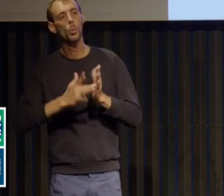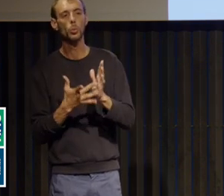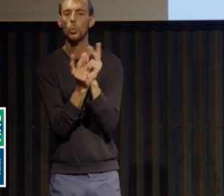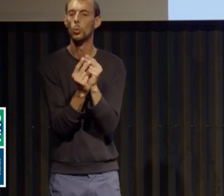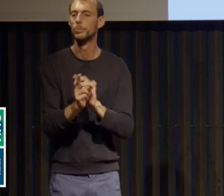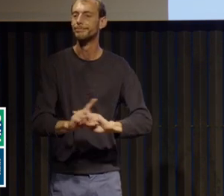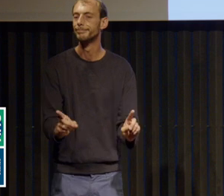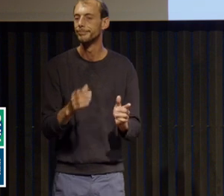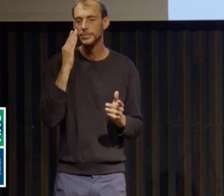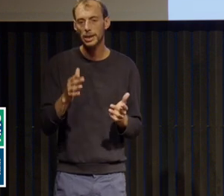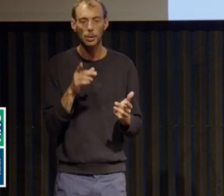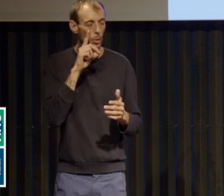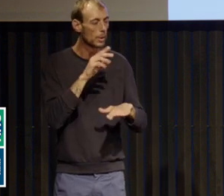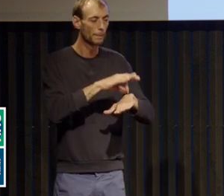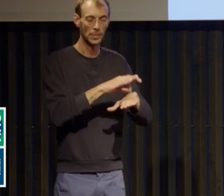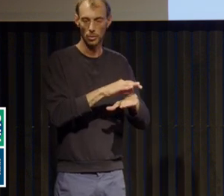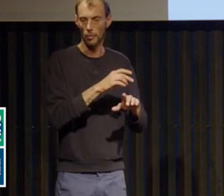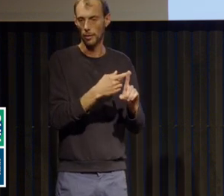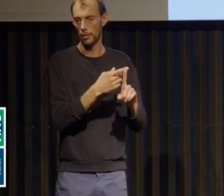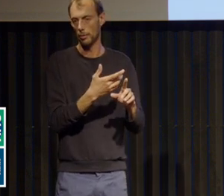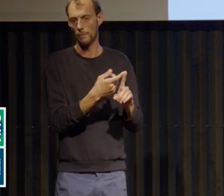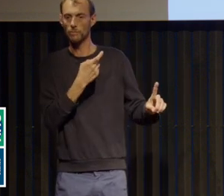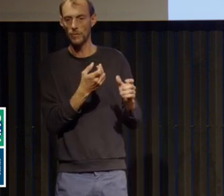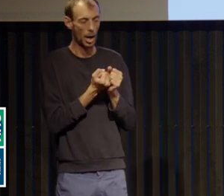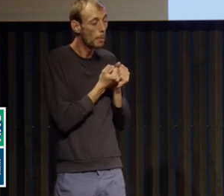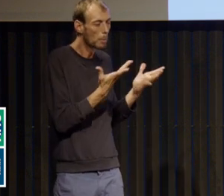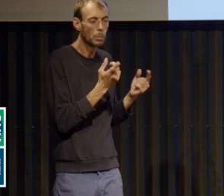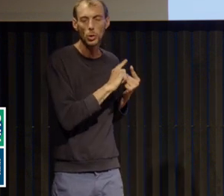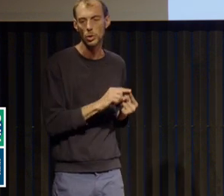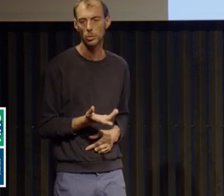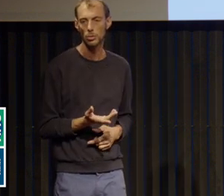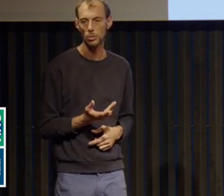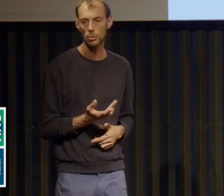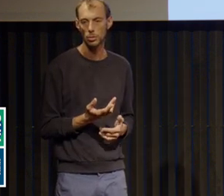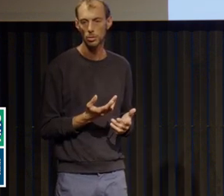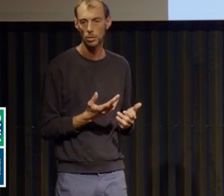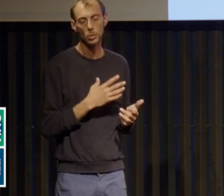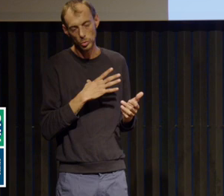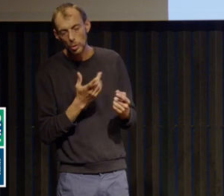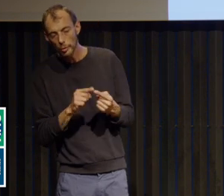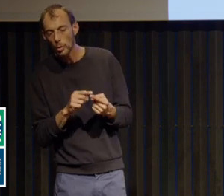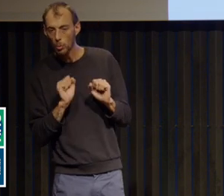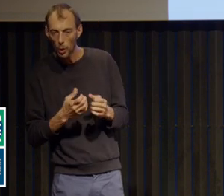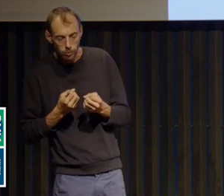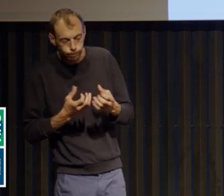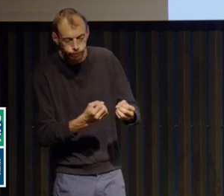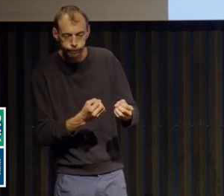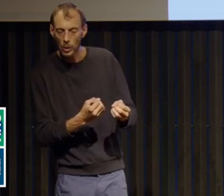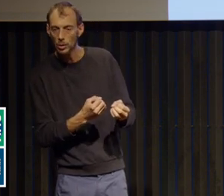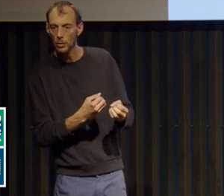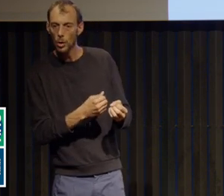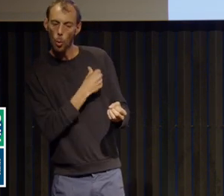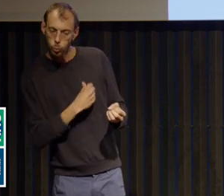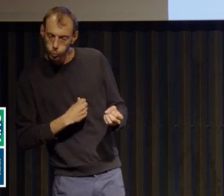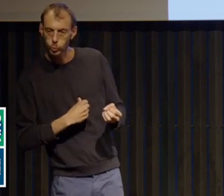maladies d'origine plurifactorielle, avec, bien sûr, des facteurs de vulnérabilité, des facteurs déclenchants. Alors, les facteurs de